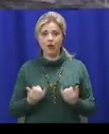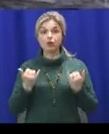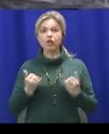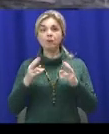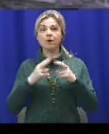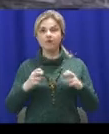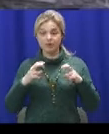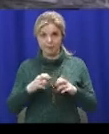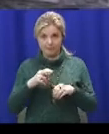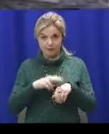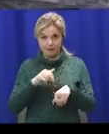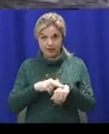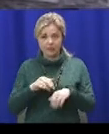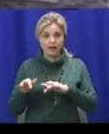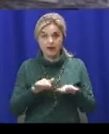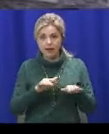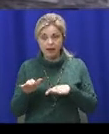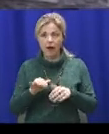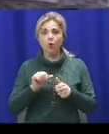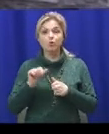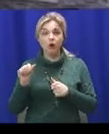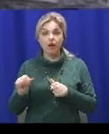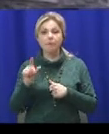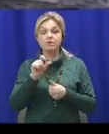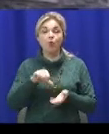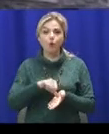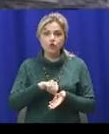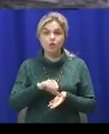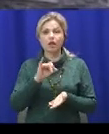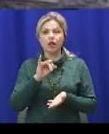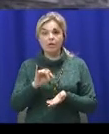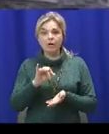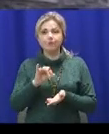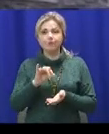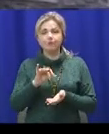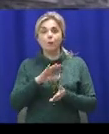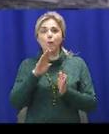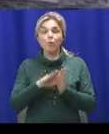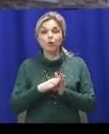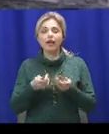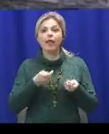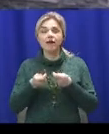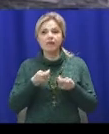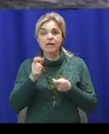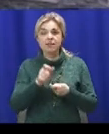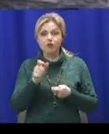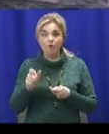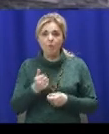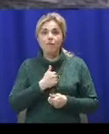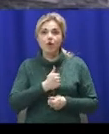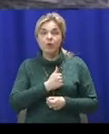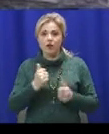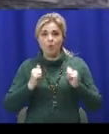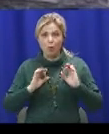слідчі дії, зокрема за участю та підпросоціальним керівництвом військової прокуратури